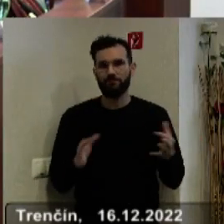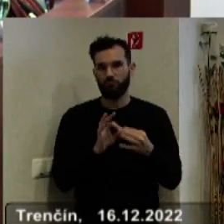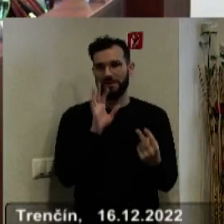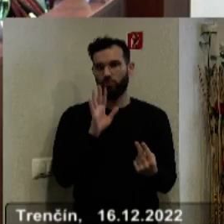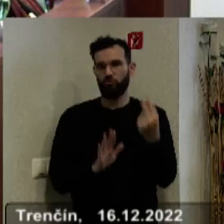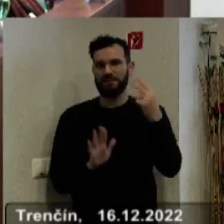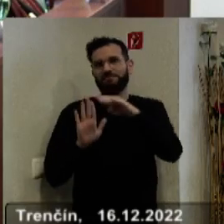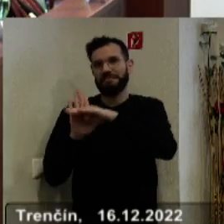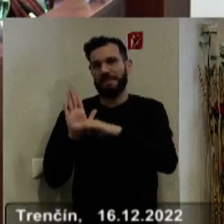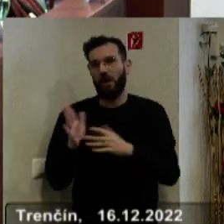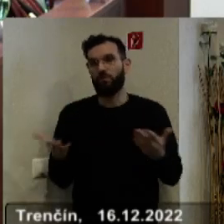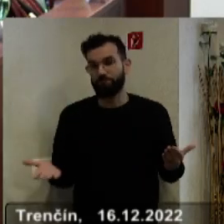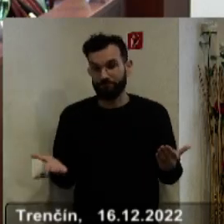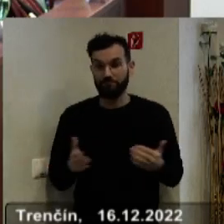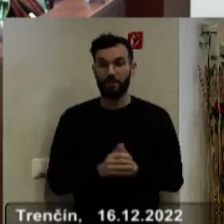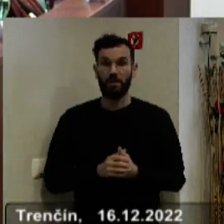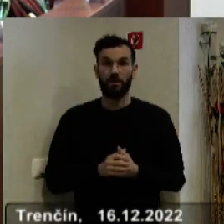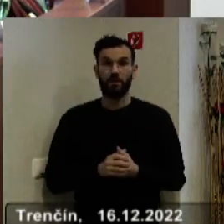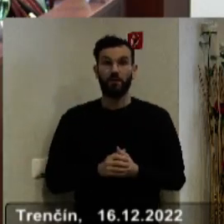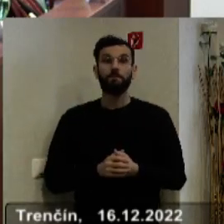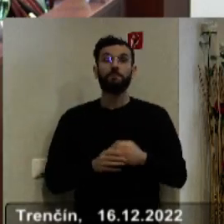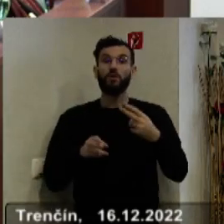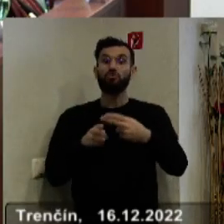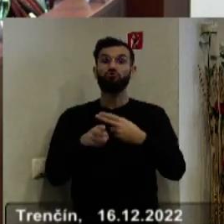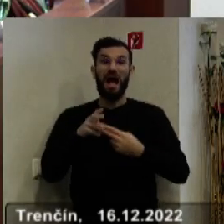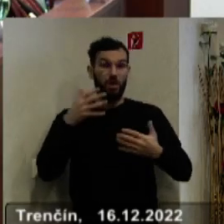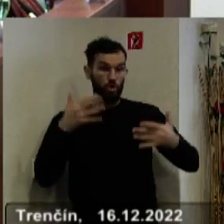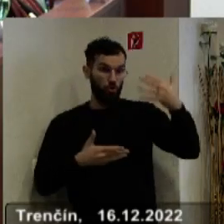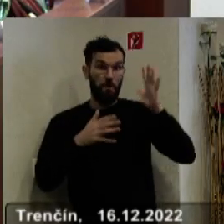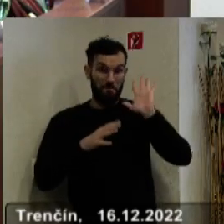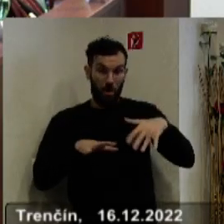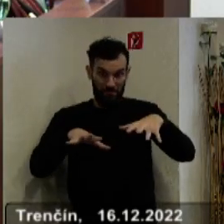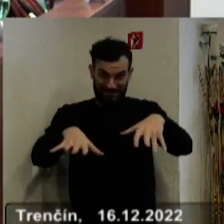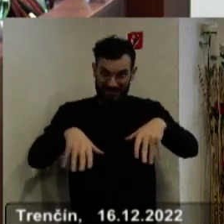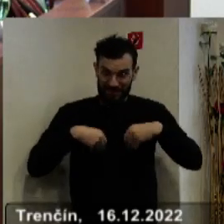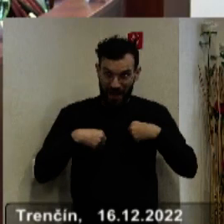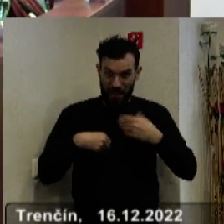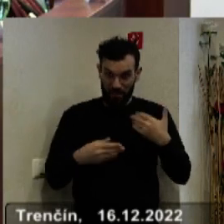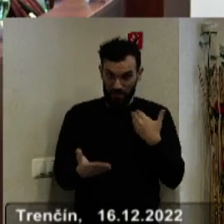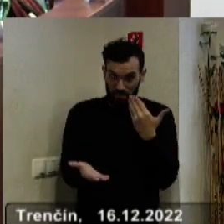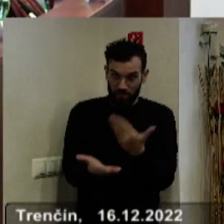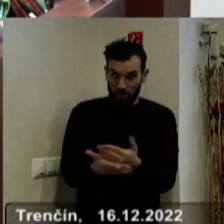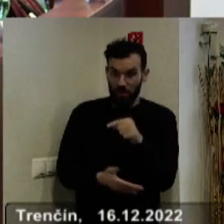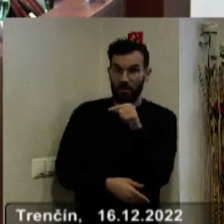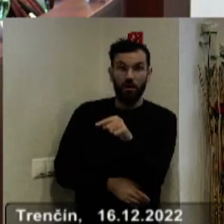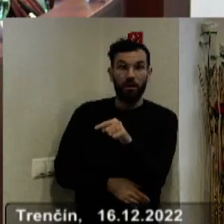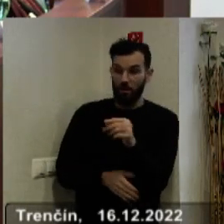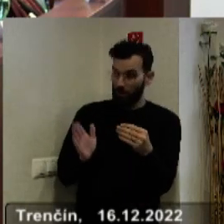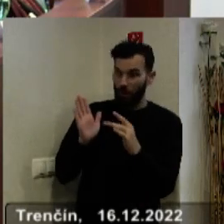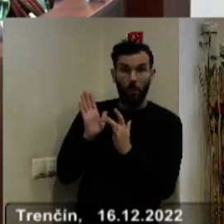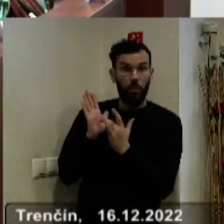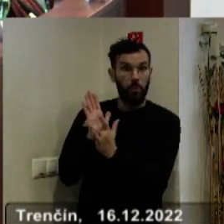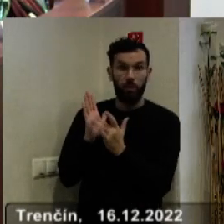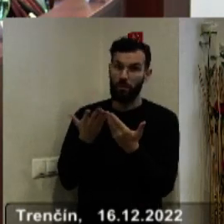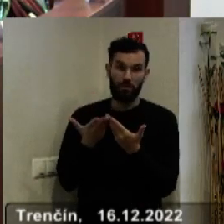zákona, kde teda v tom štátnom rozpočte, ktorý má byť schválený, o ktorý bol predložený, nie sú tieto veci